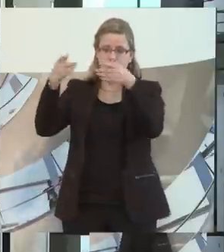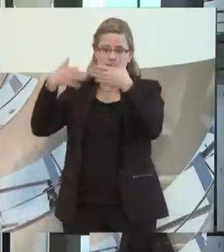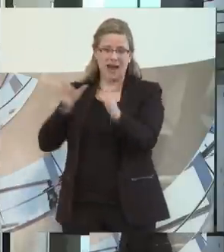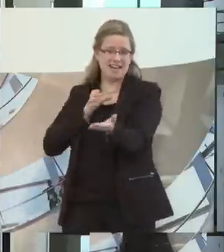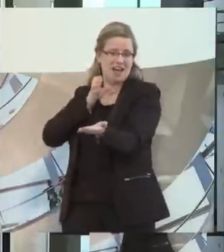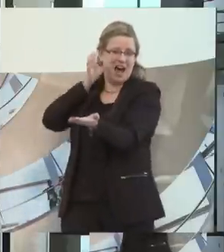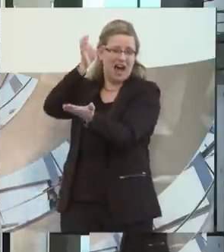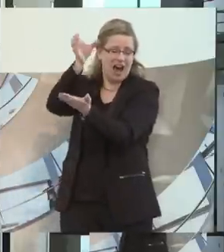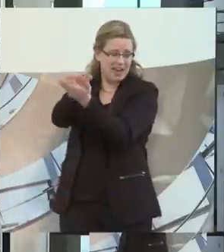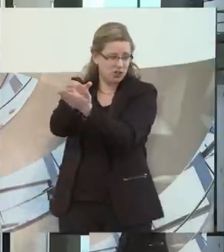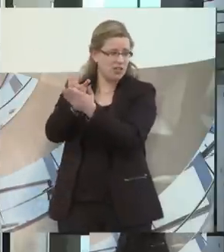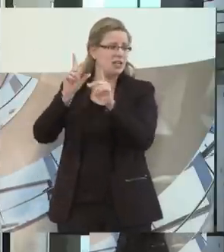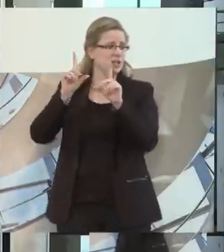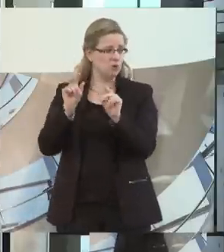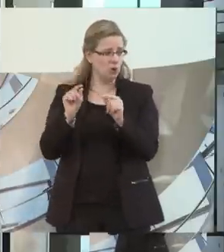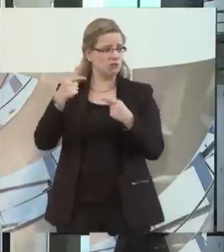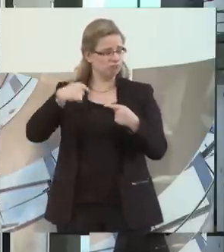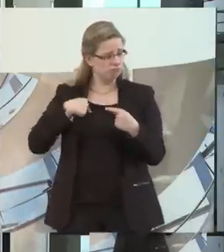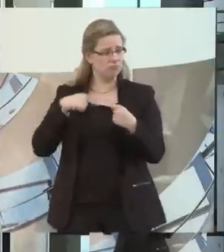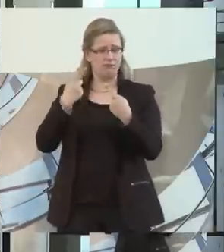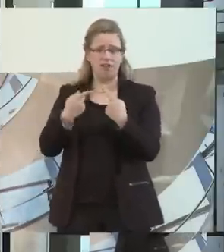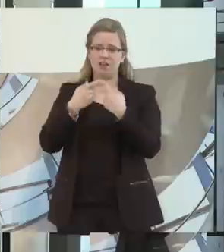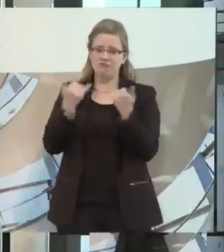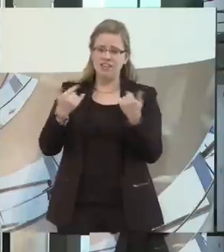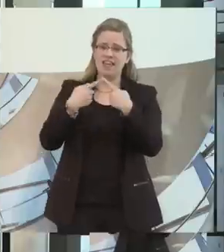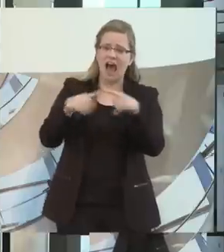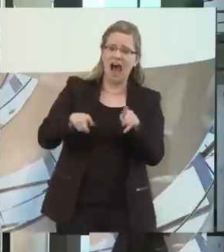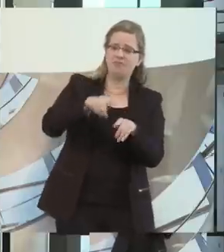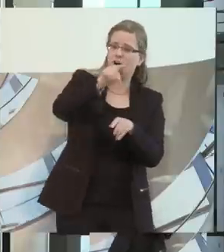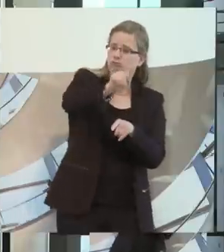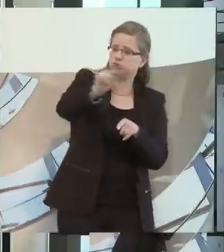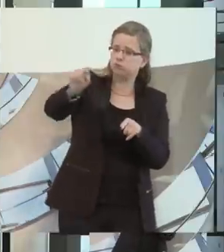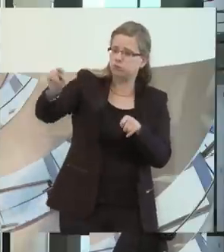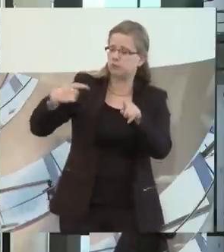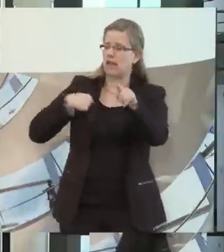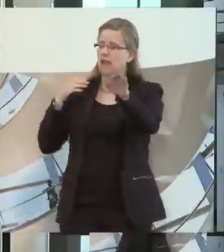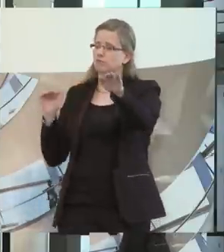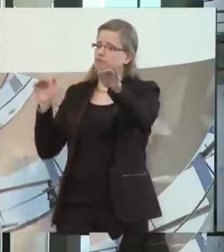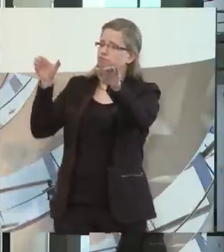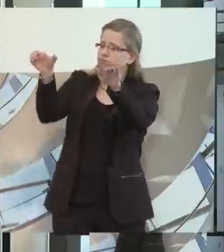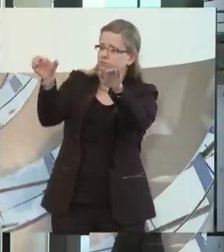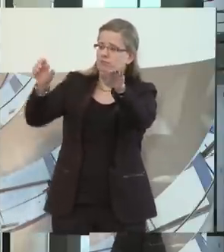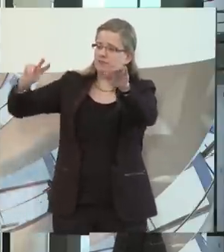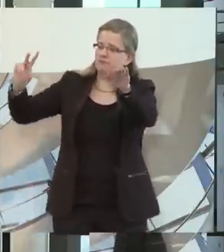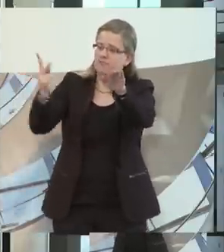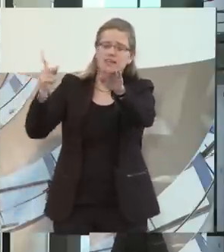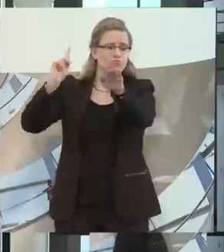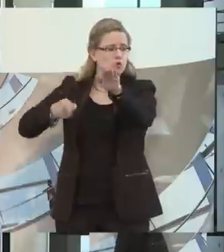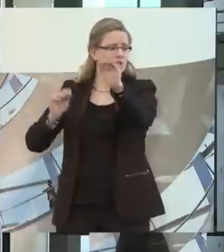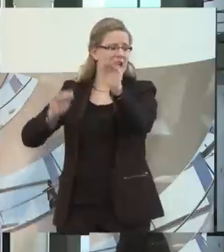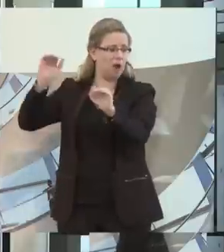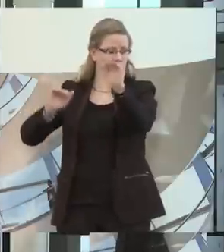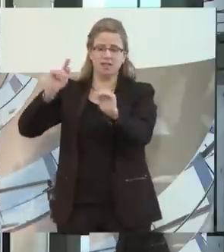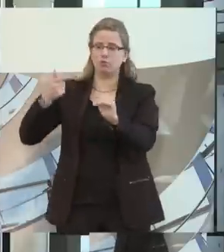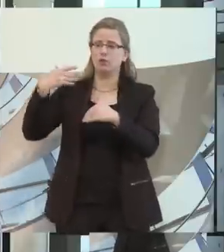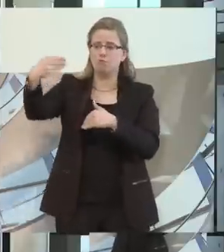produzieren und Dienstleistungen machen kann, wie ein sonstiger Beschäftigter. Sonst funktioniert es nicht. Sonst geht auch ein Mensch mit